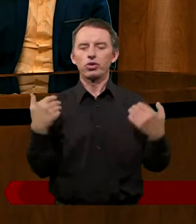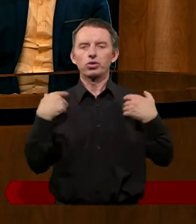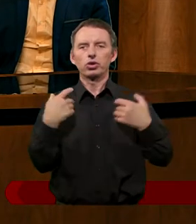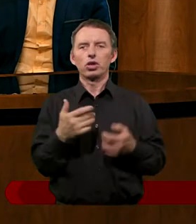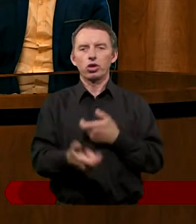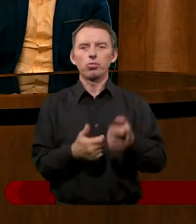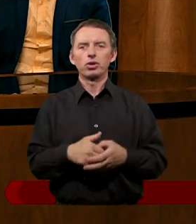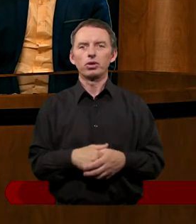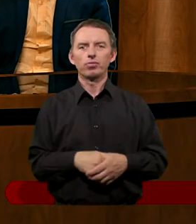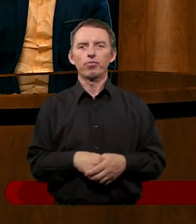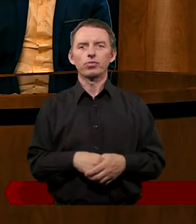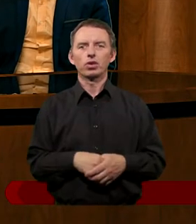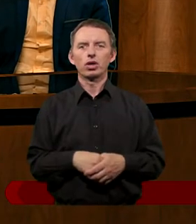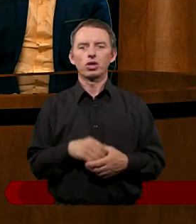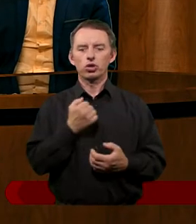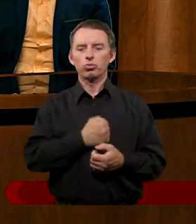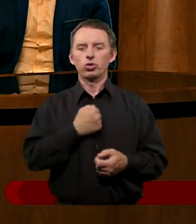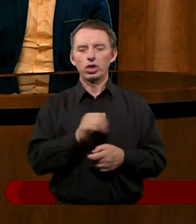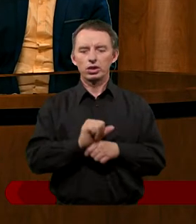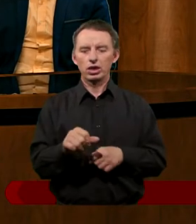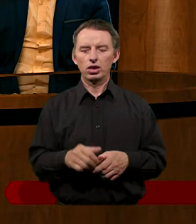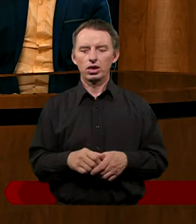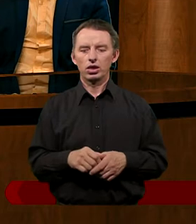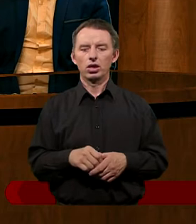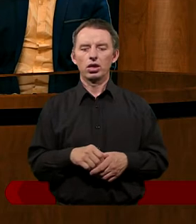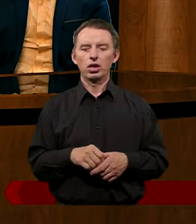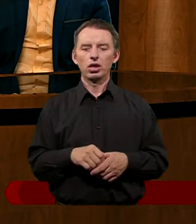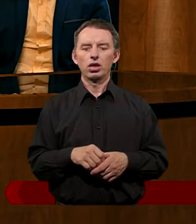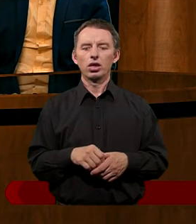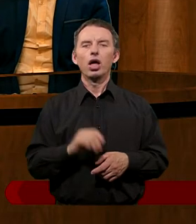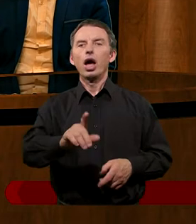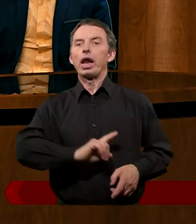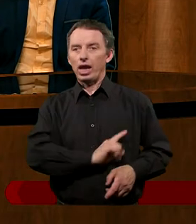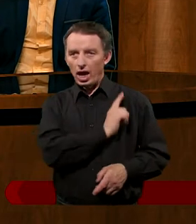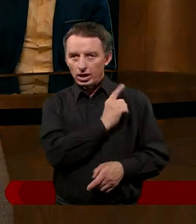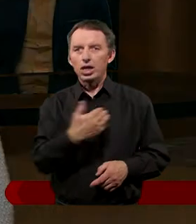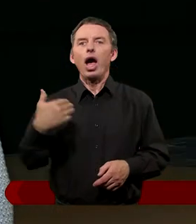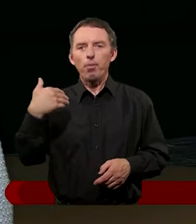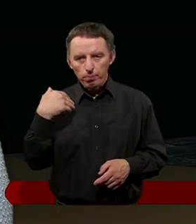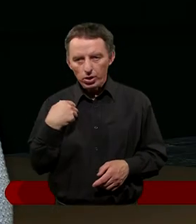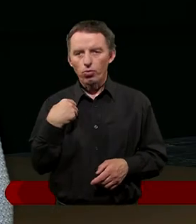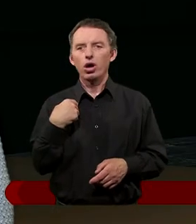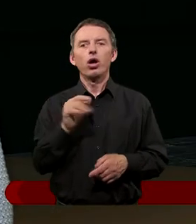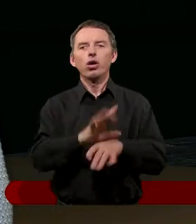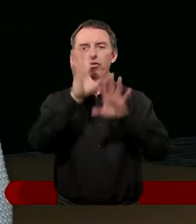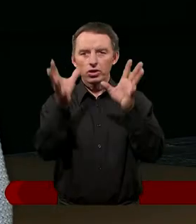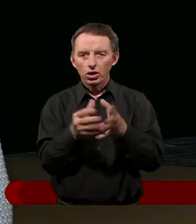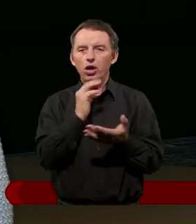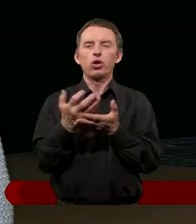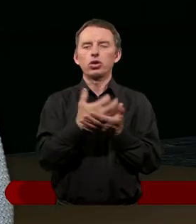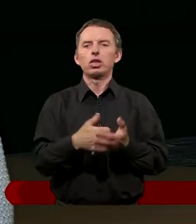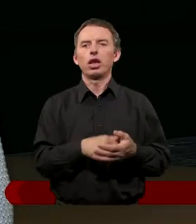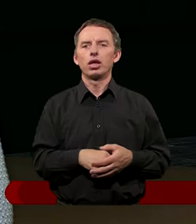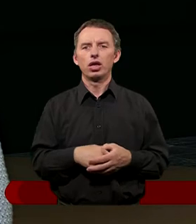niekomfortowa sytuacja. Jeszcze gorsza sytuacja, bo reakcja była, bo oni korzystali z tych cudów, które Jezus